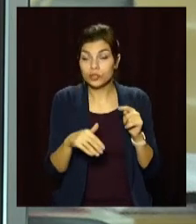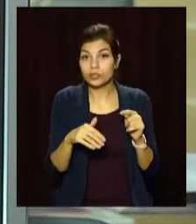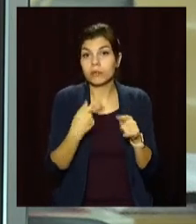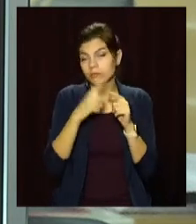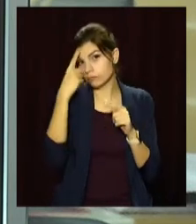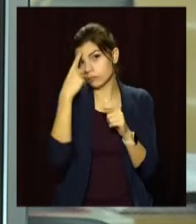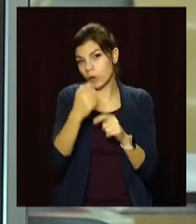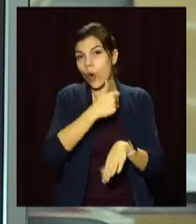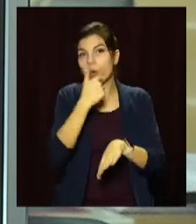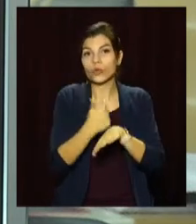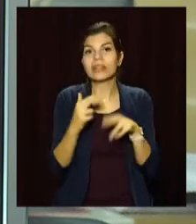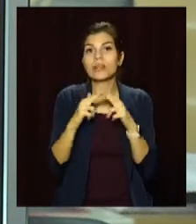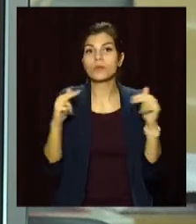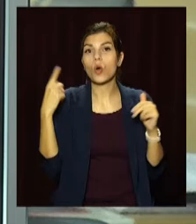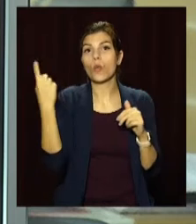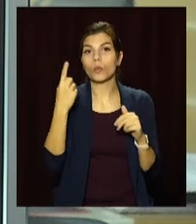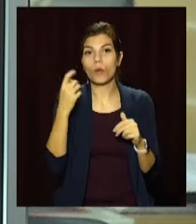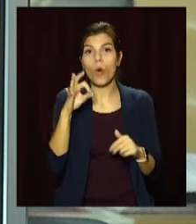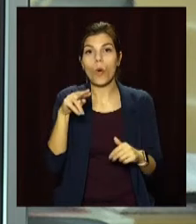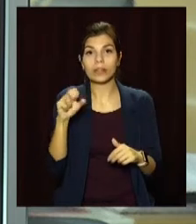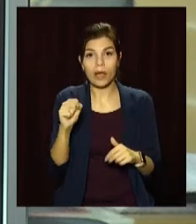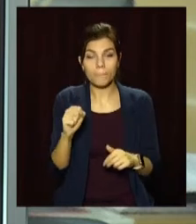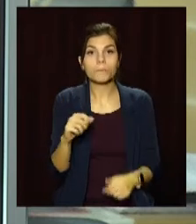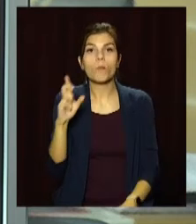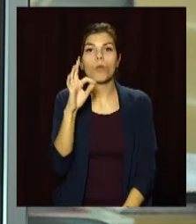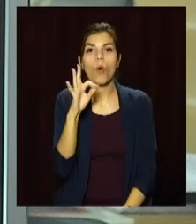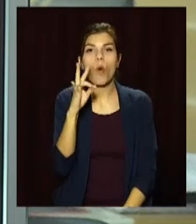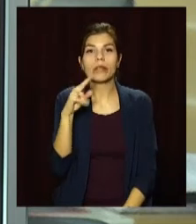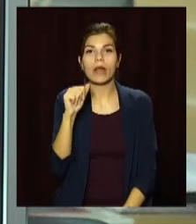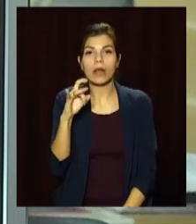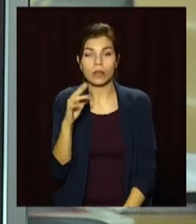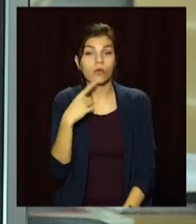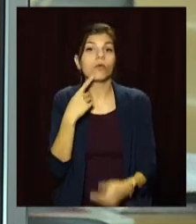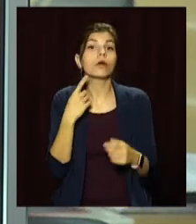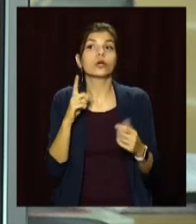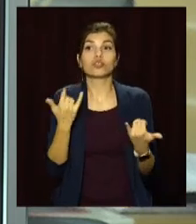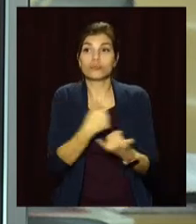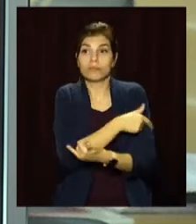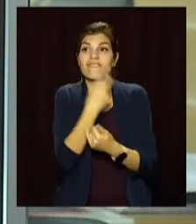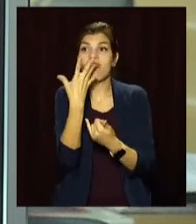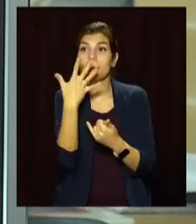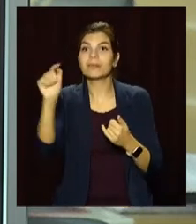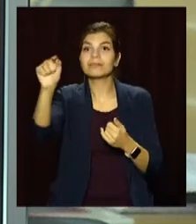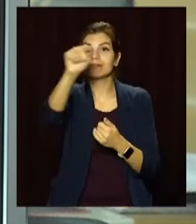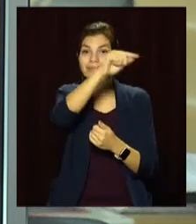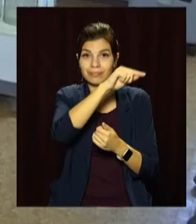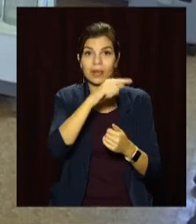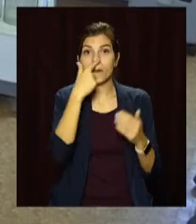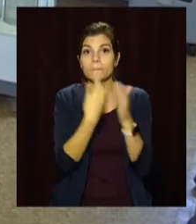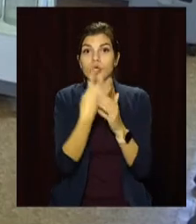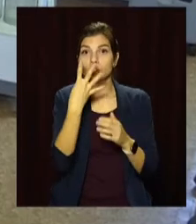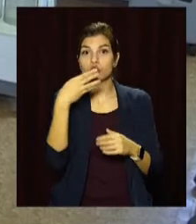Про це повідомив голова Дніпропетровської ОДА Олександр Бондаренко. Нині в 25 медичних закладах регіону майже